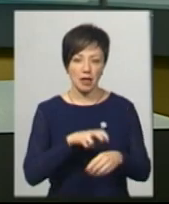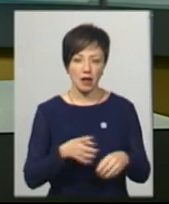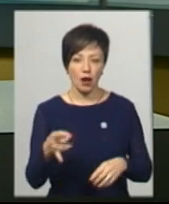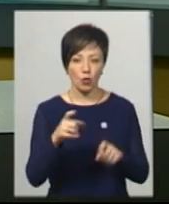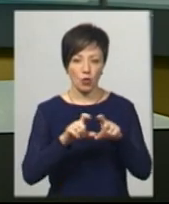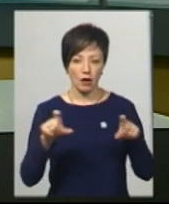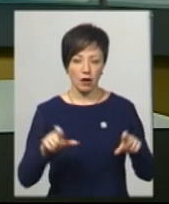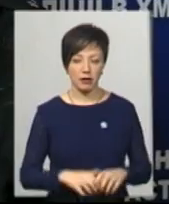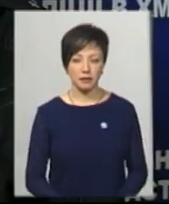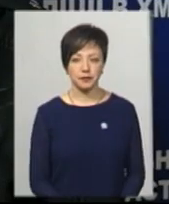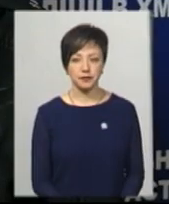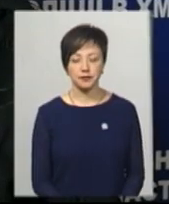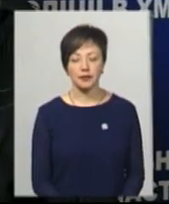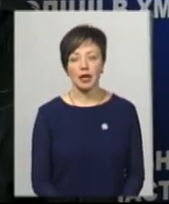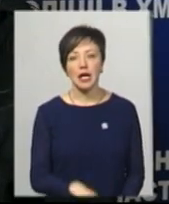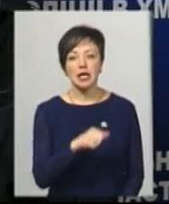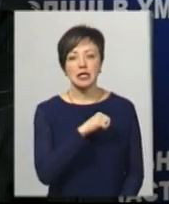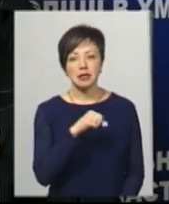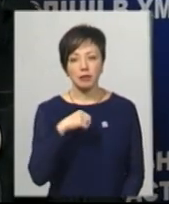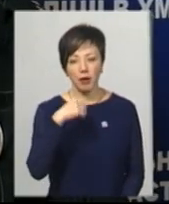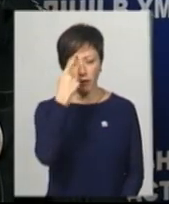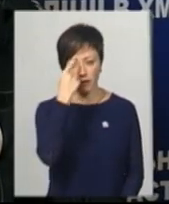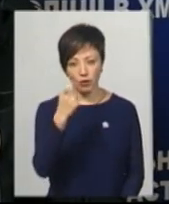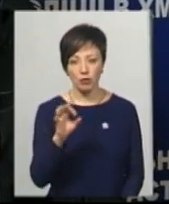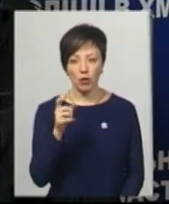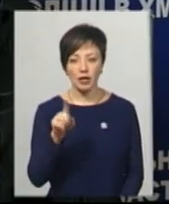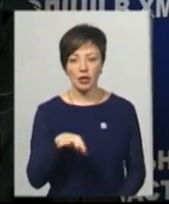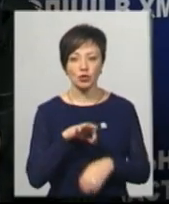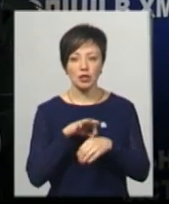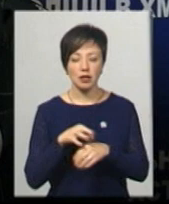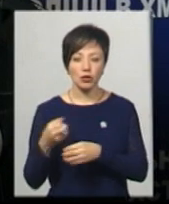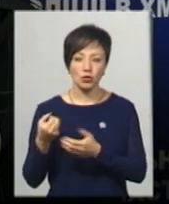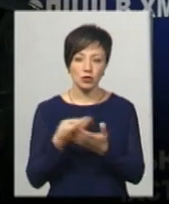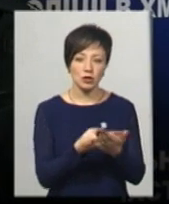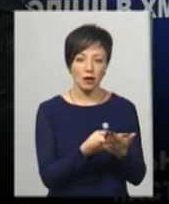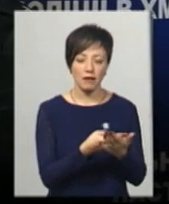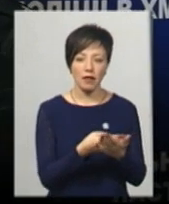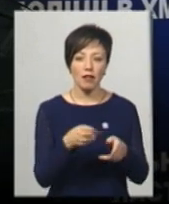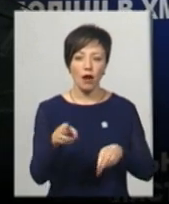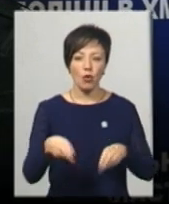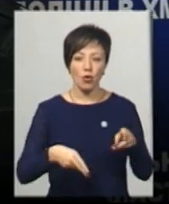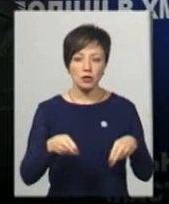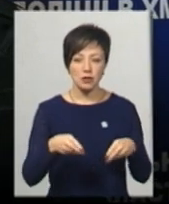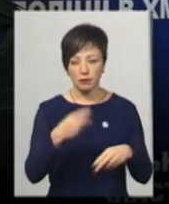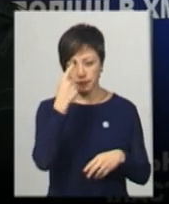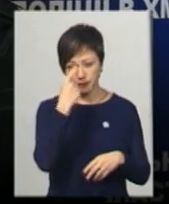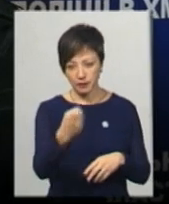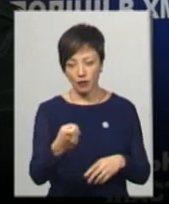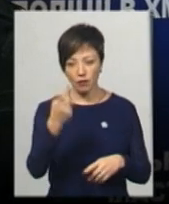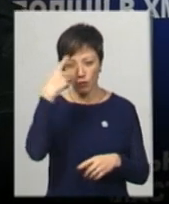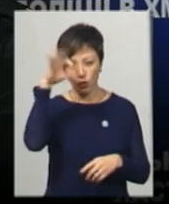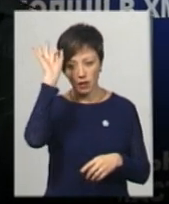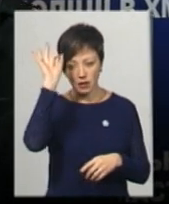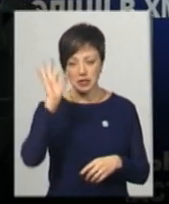лікарні? Сама повідомлення про те, що тіло доставлене на Ростин, надійшло до органів